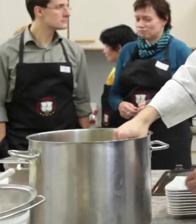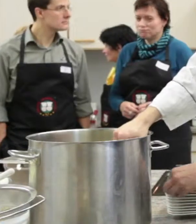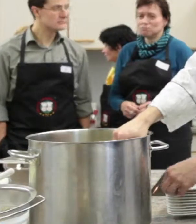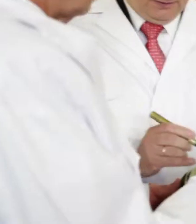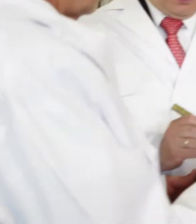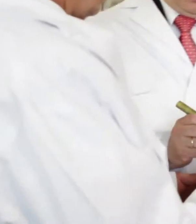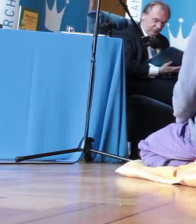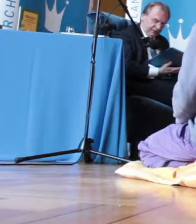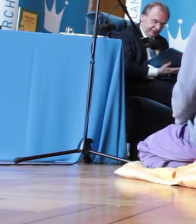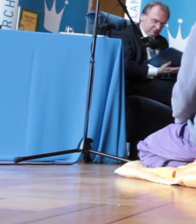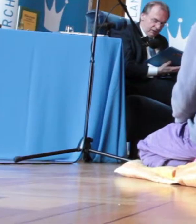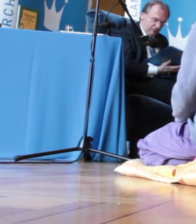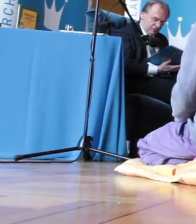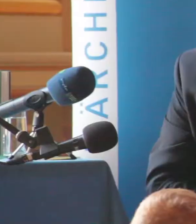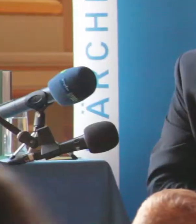Musik